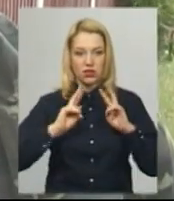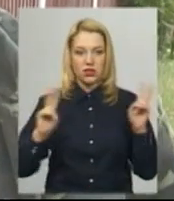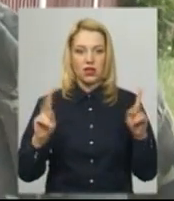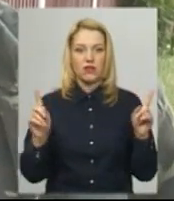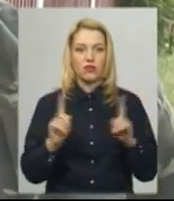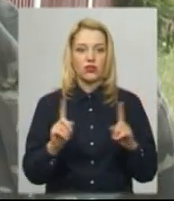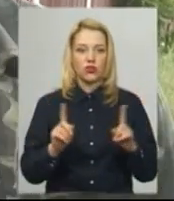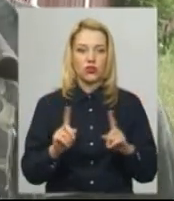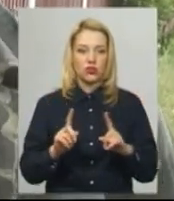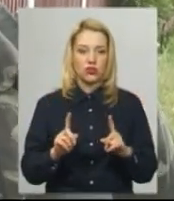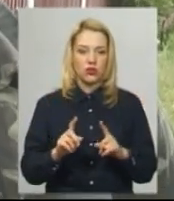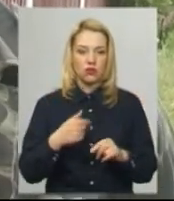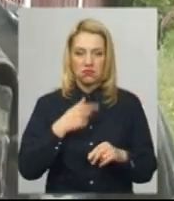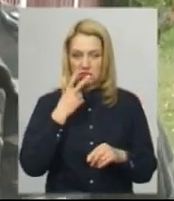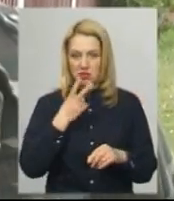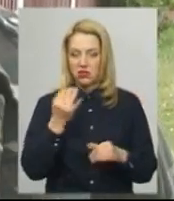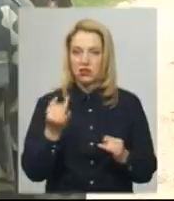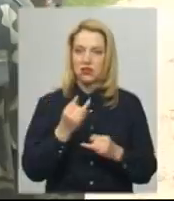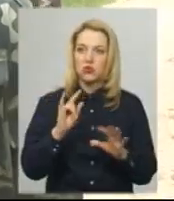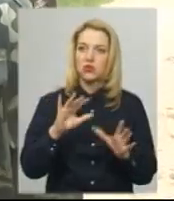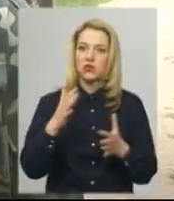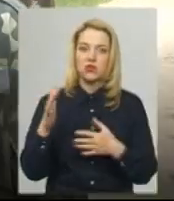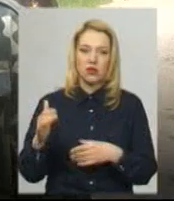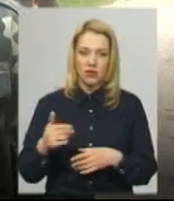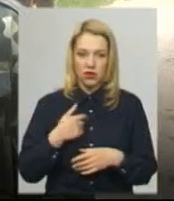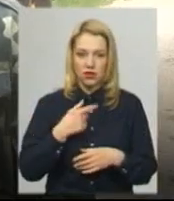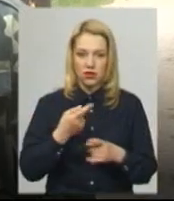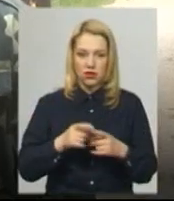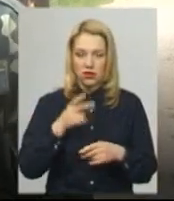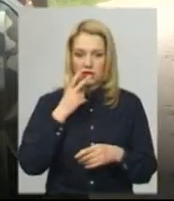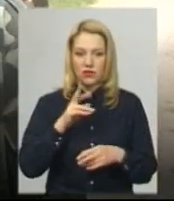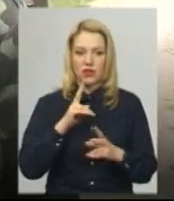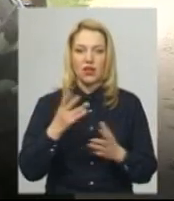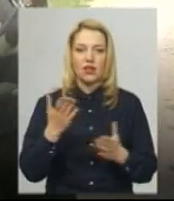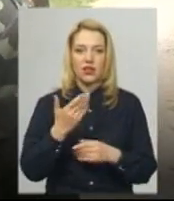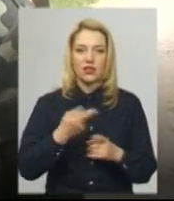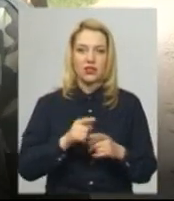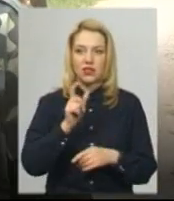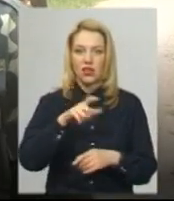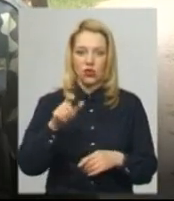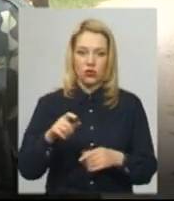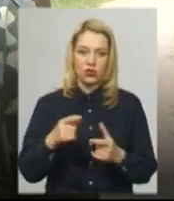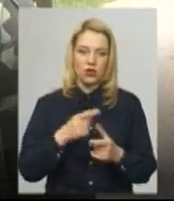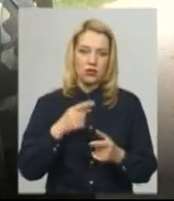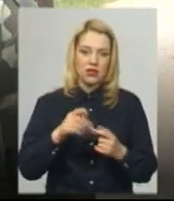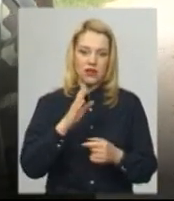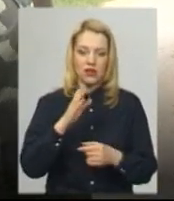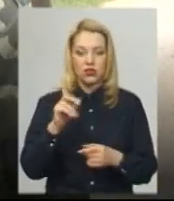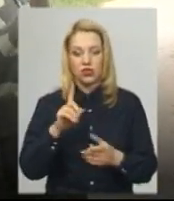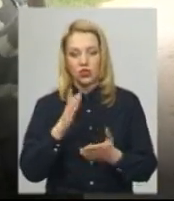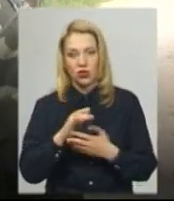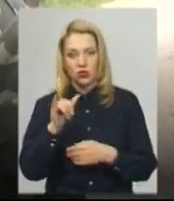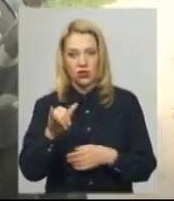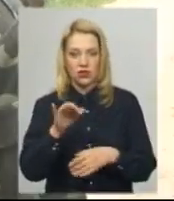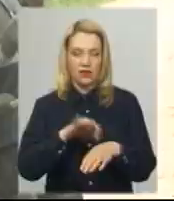був на подвір'ї, думаю, стільки машин поїхали. Чікаво, що сталося. Треба дивитися, які вони люди. Чи вони без вірусу, без нічого, щоб знати.